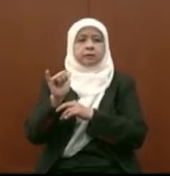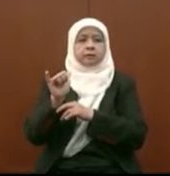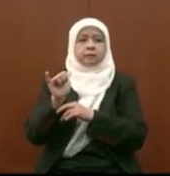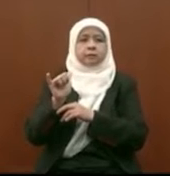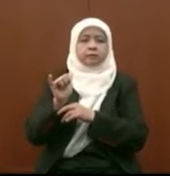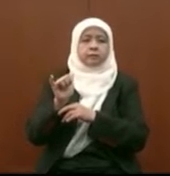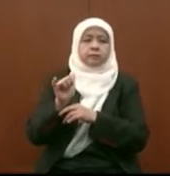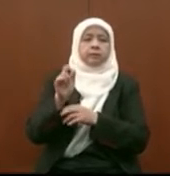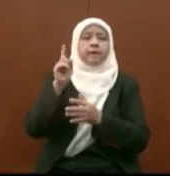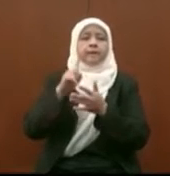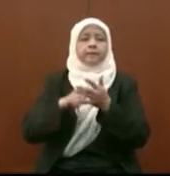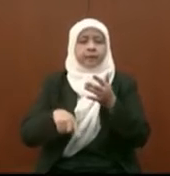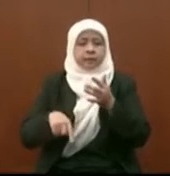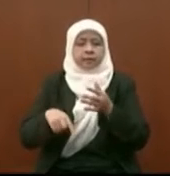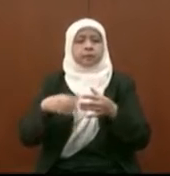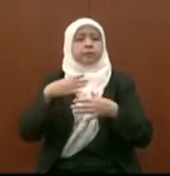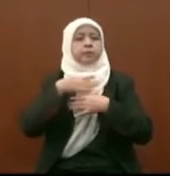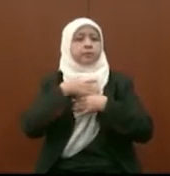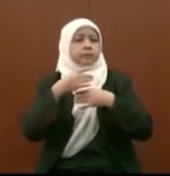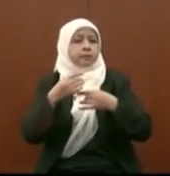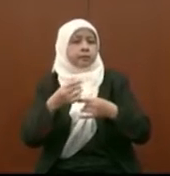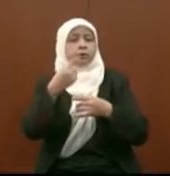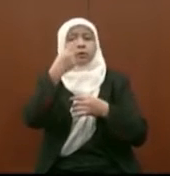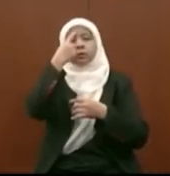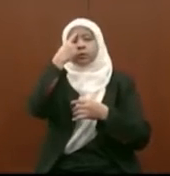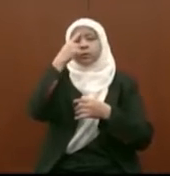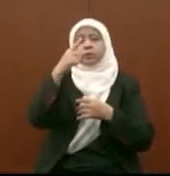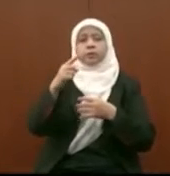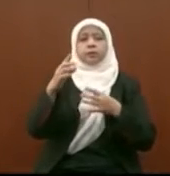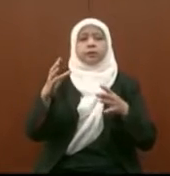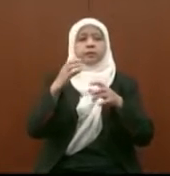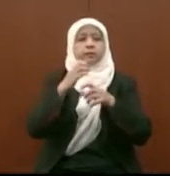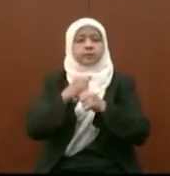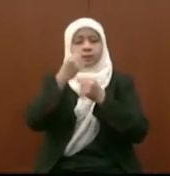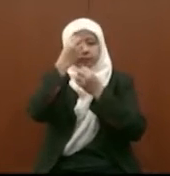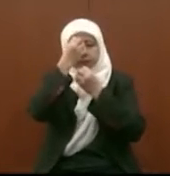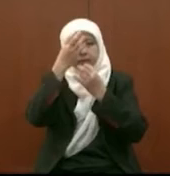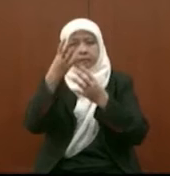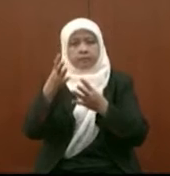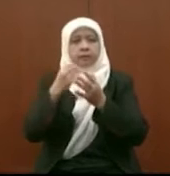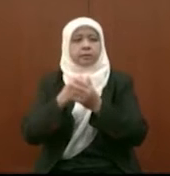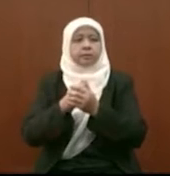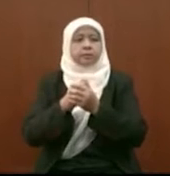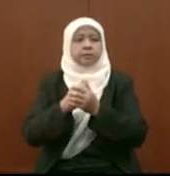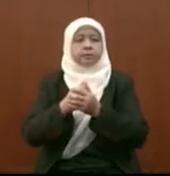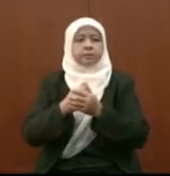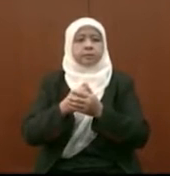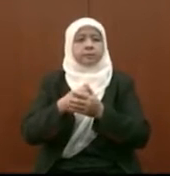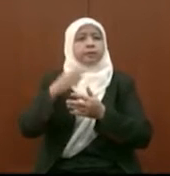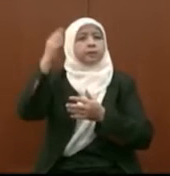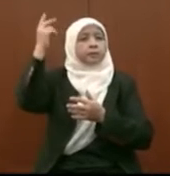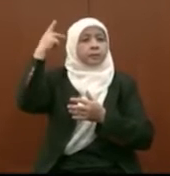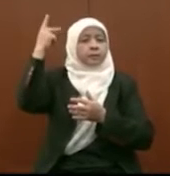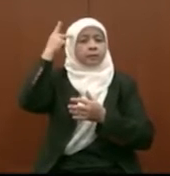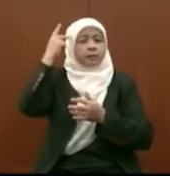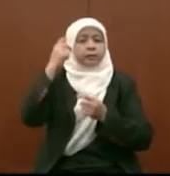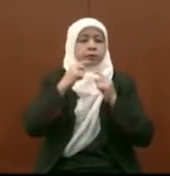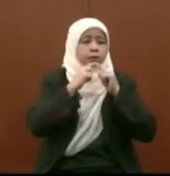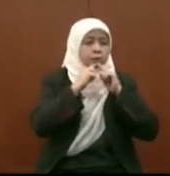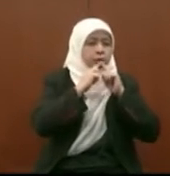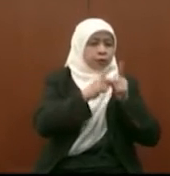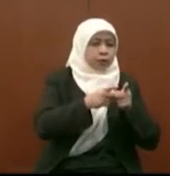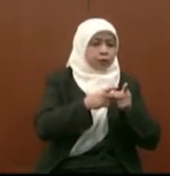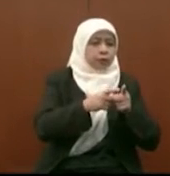apakah anda berminat mendapatkan maklumat berkaitan pengambangan politik jawapannya